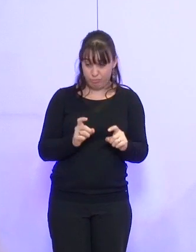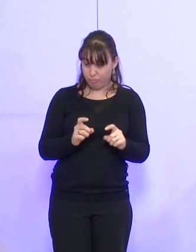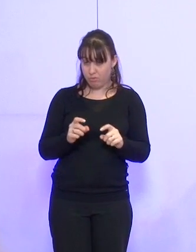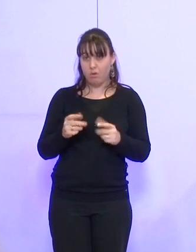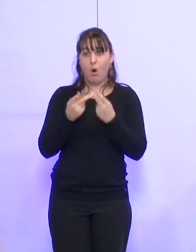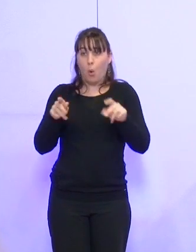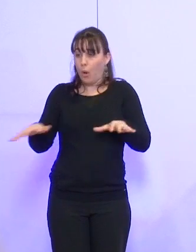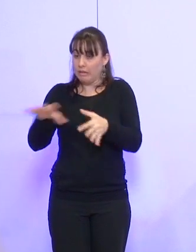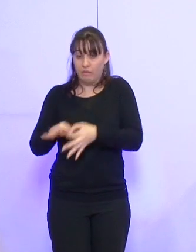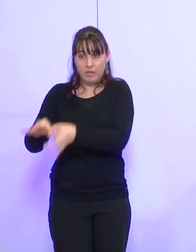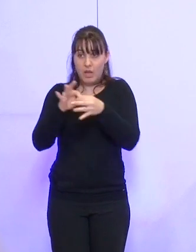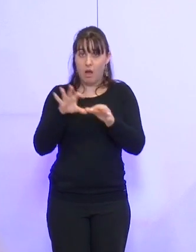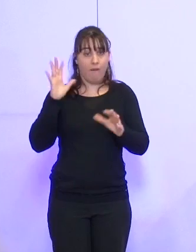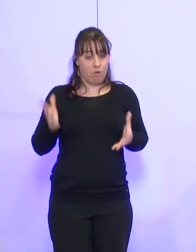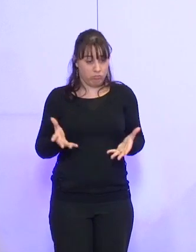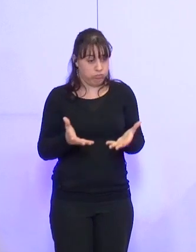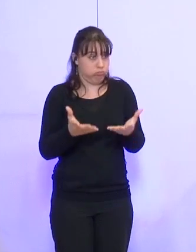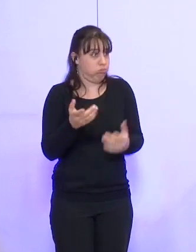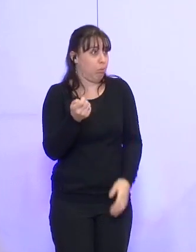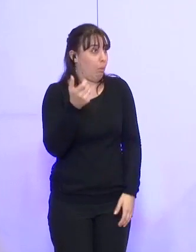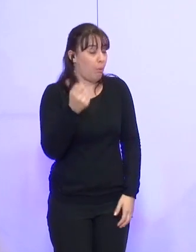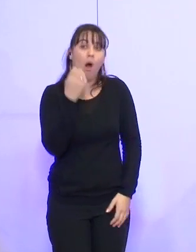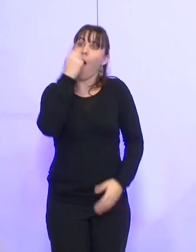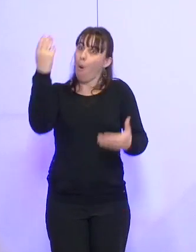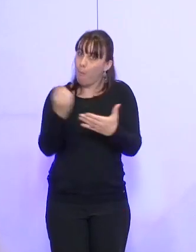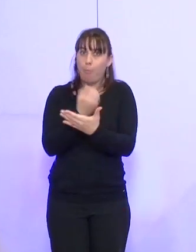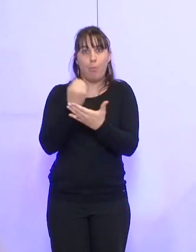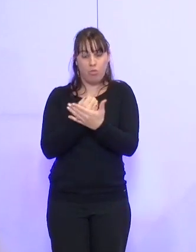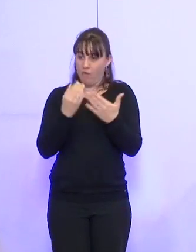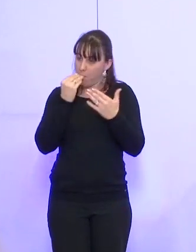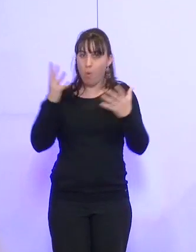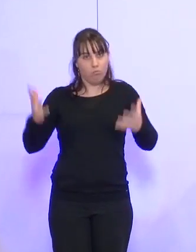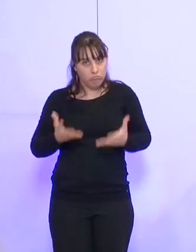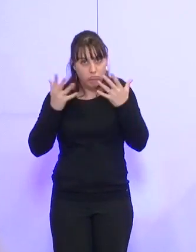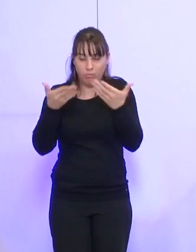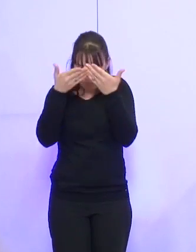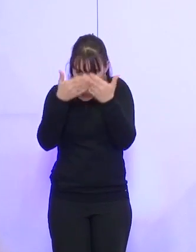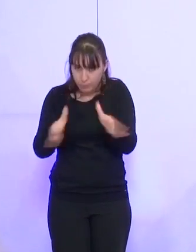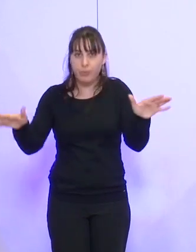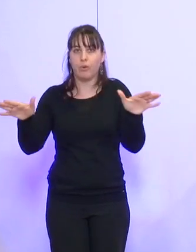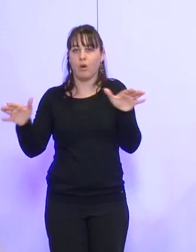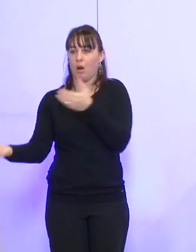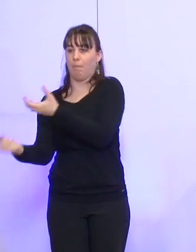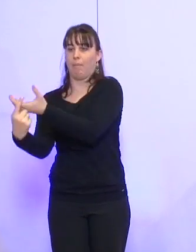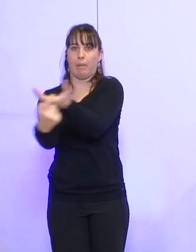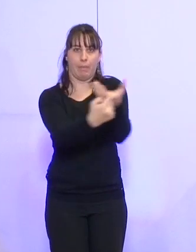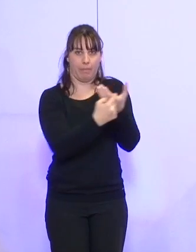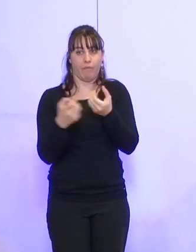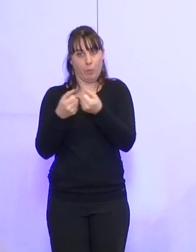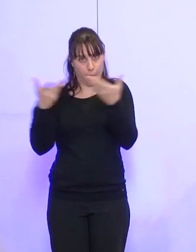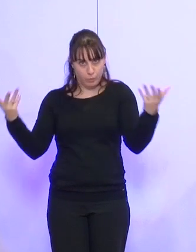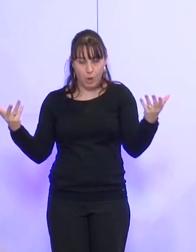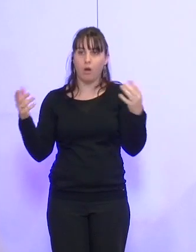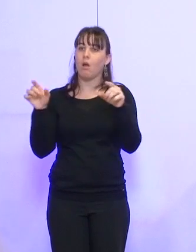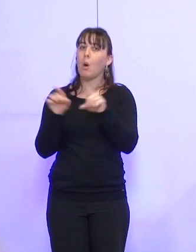collectivités potentiellement à l'outil. Donc c'est plutôt une bonne nouvelle, en effet, qu'on élargisse le cercle, et qu'on évite